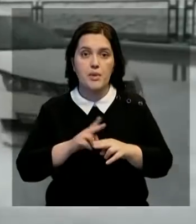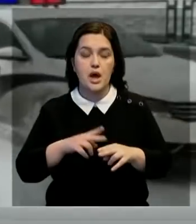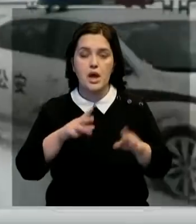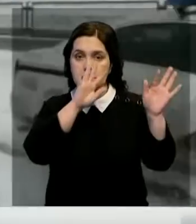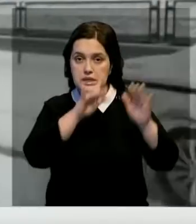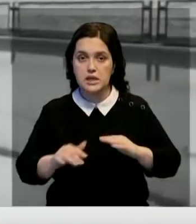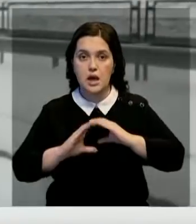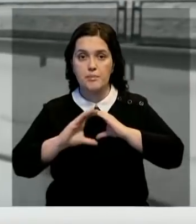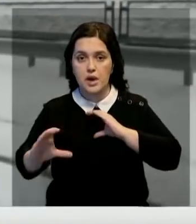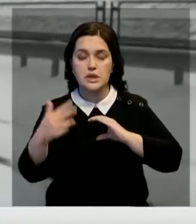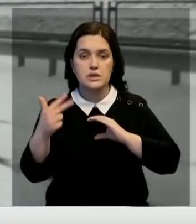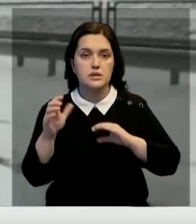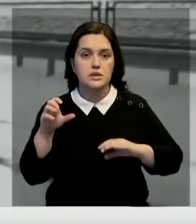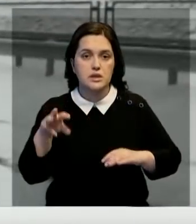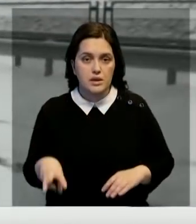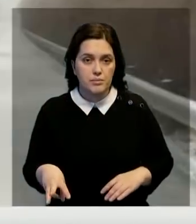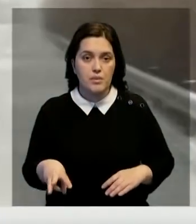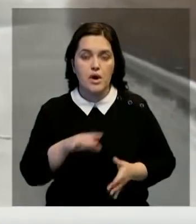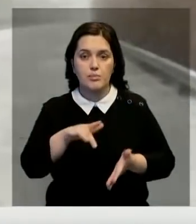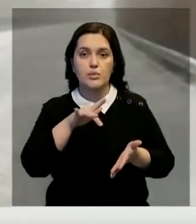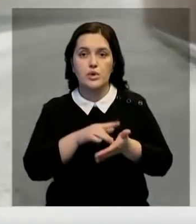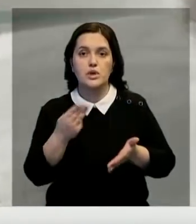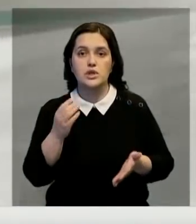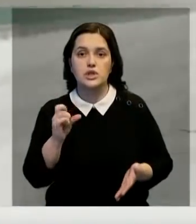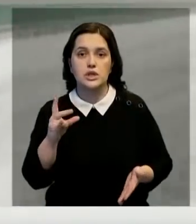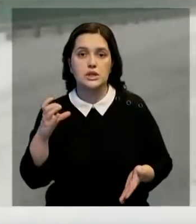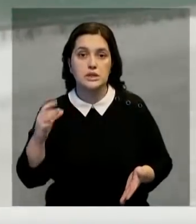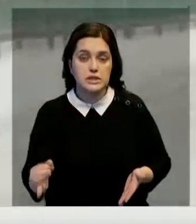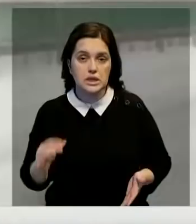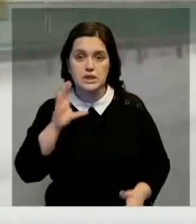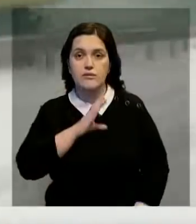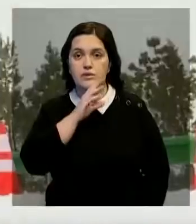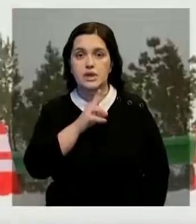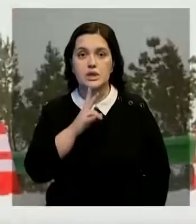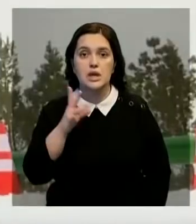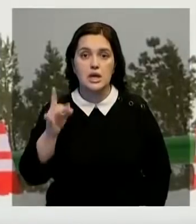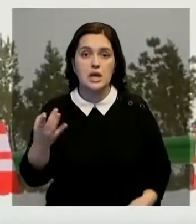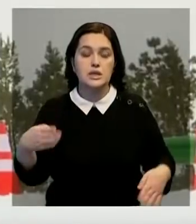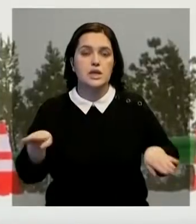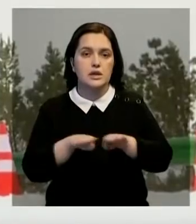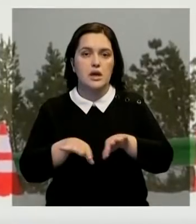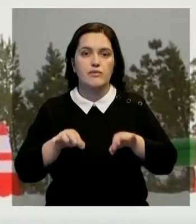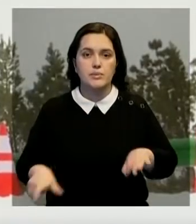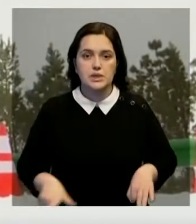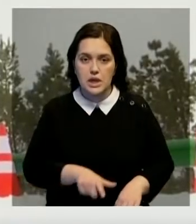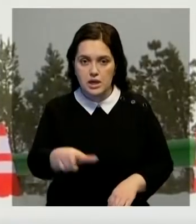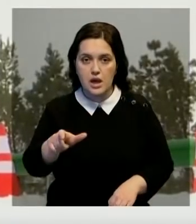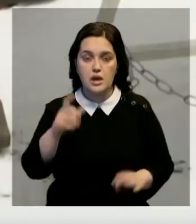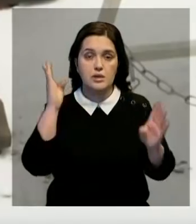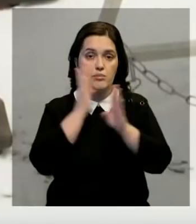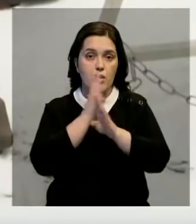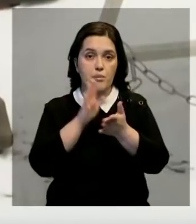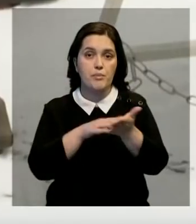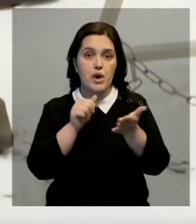районах снежный покров достиг 30 сантиметров в высоту. В провинции Шань-Си на севере КНР закрыто несколько автомагистралей.